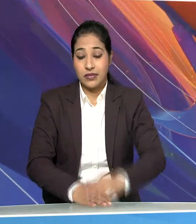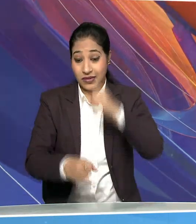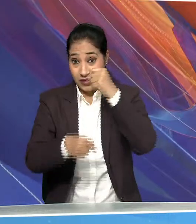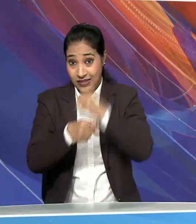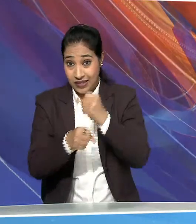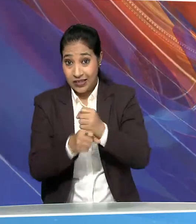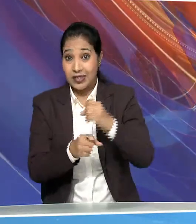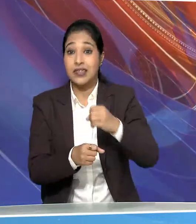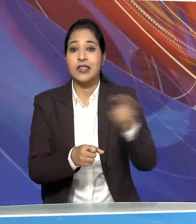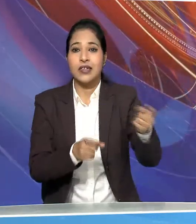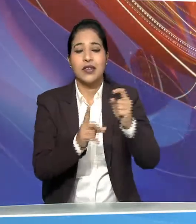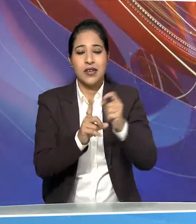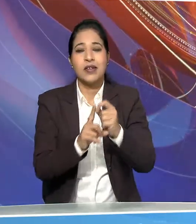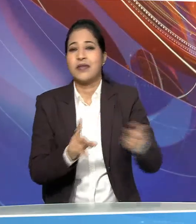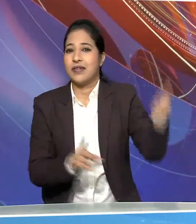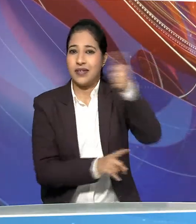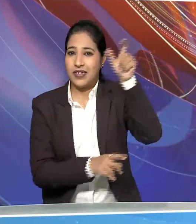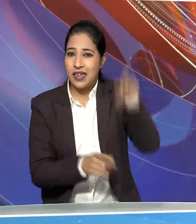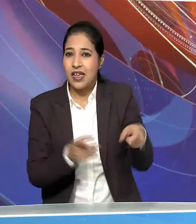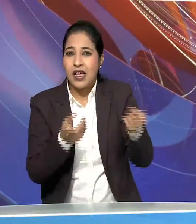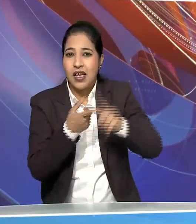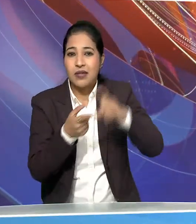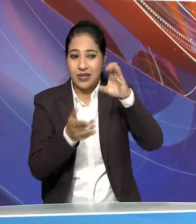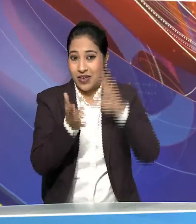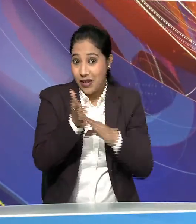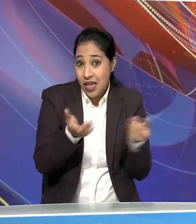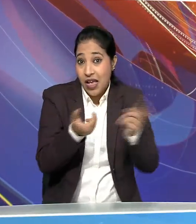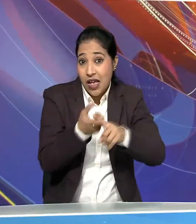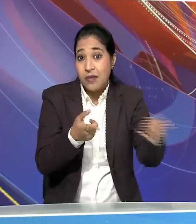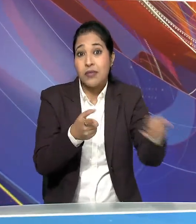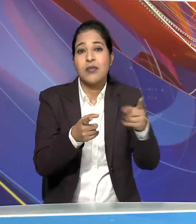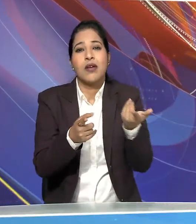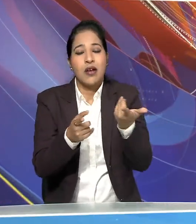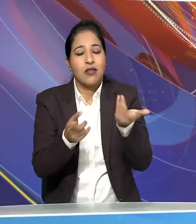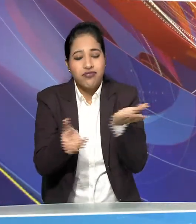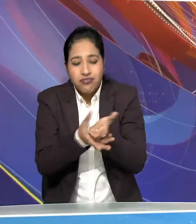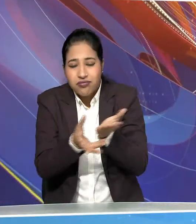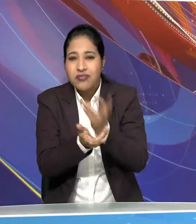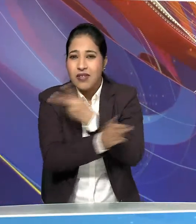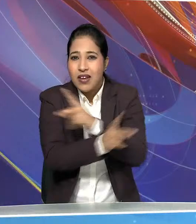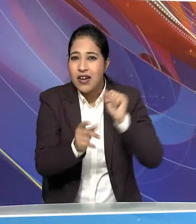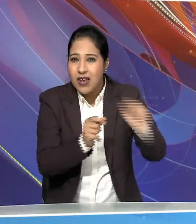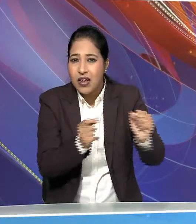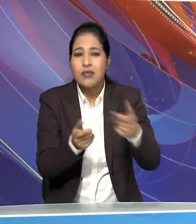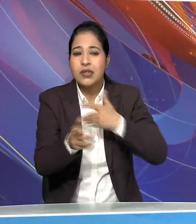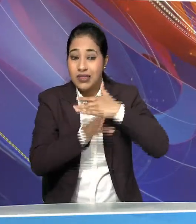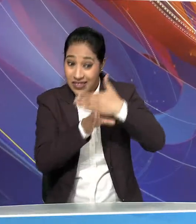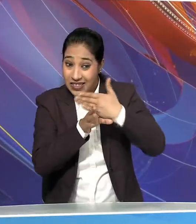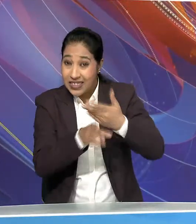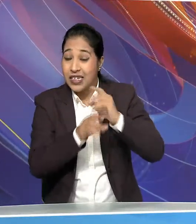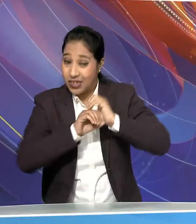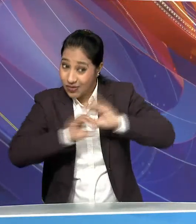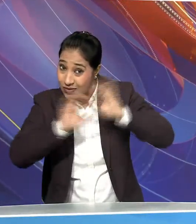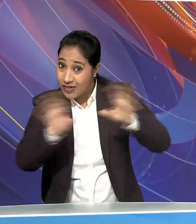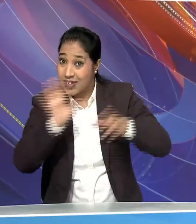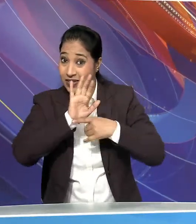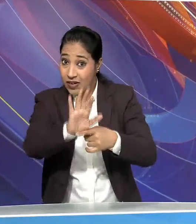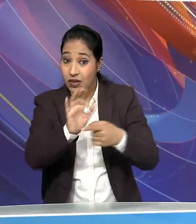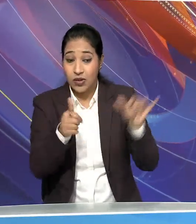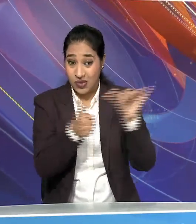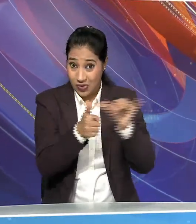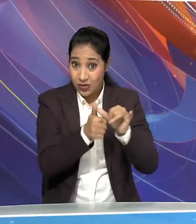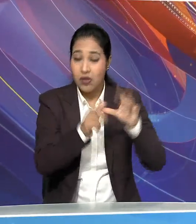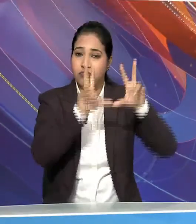सरकार ने प्रदान मंत्री नुरेंदर मोधी पर BBC की प्रापोगेंडा डॉक्यूमेंटरी को श्यर करने वाले कई YouTube वीडियो को